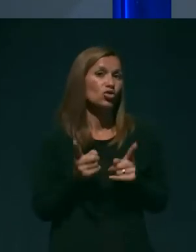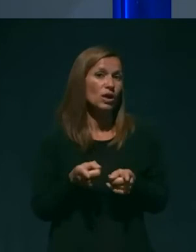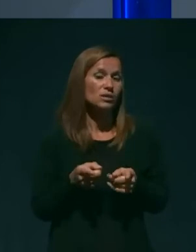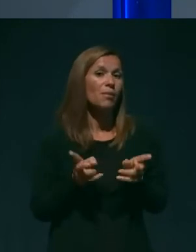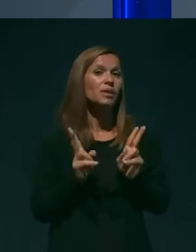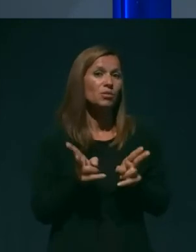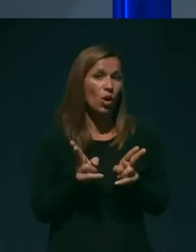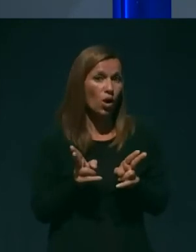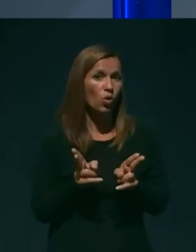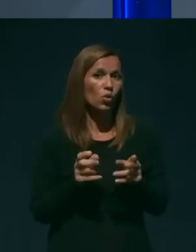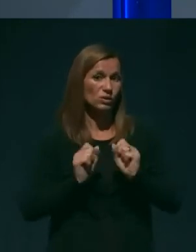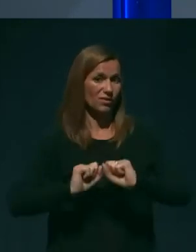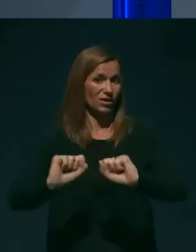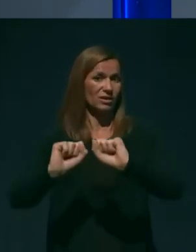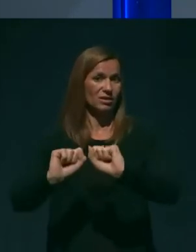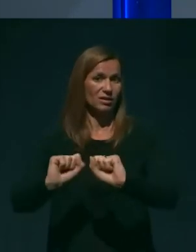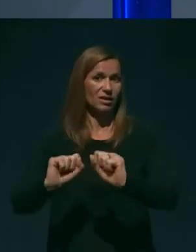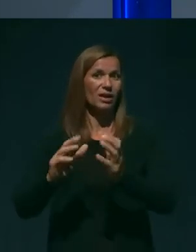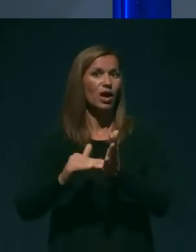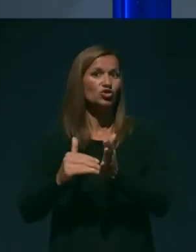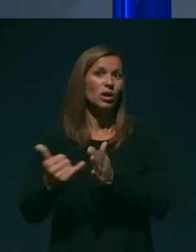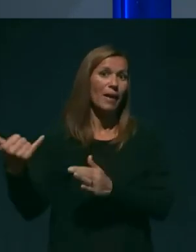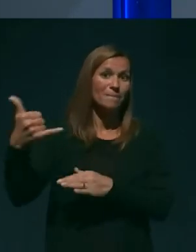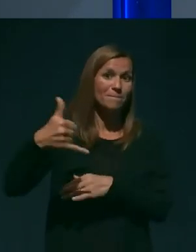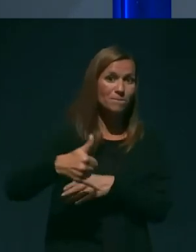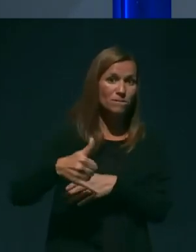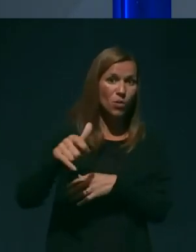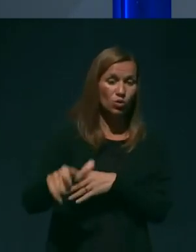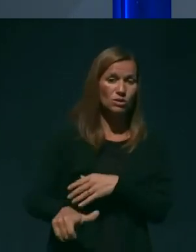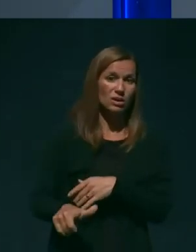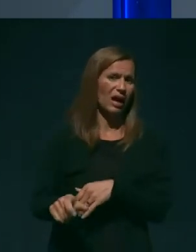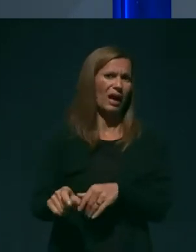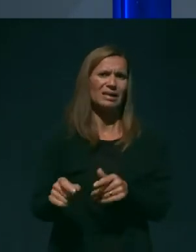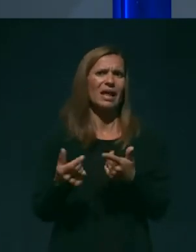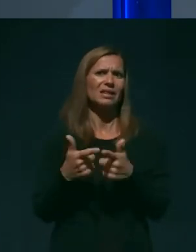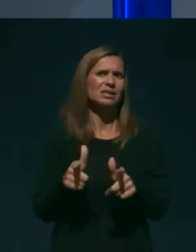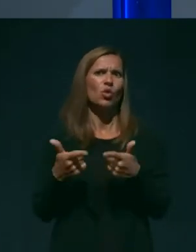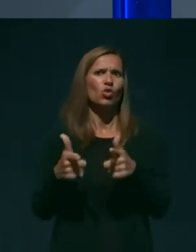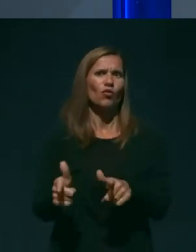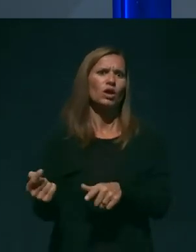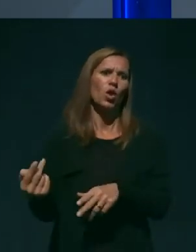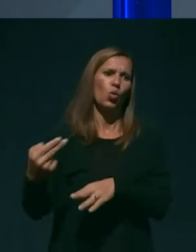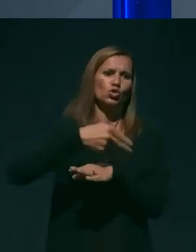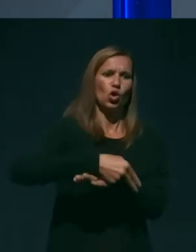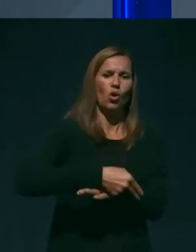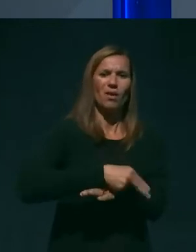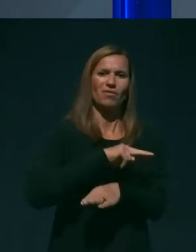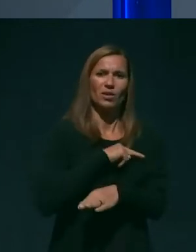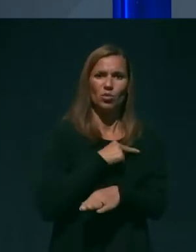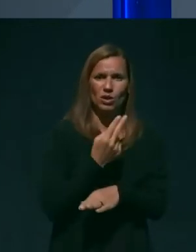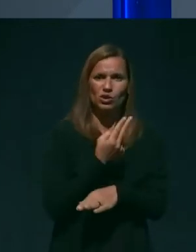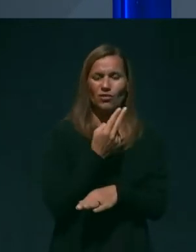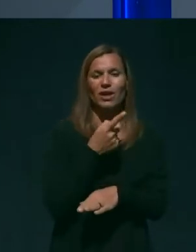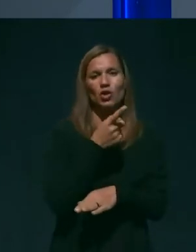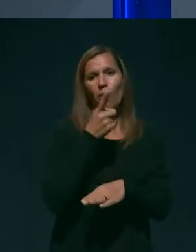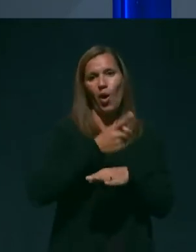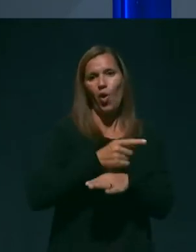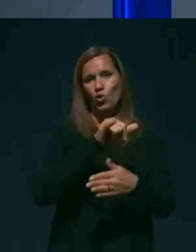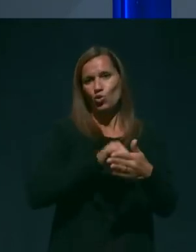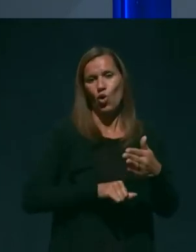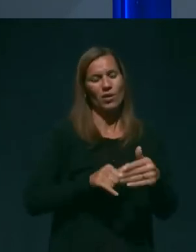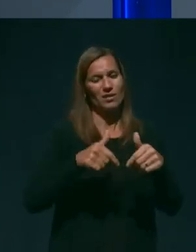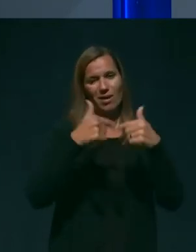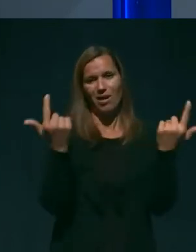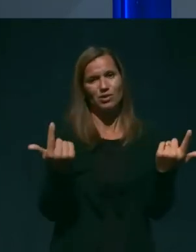tašnjega potnika in mu niso postili vstopa v Republiku Slovenijo, je pa odlok jasno in glasno izkazoval,